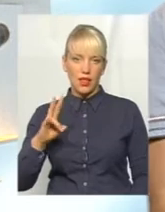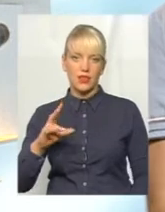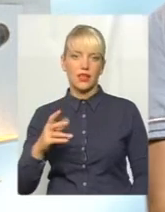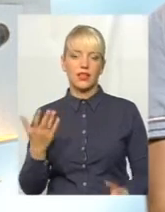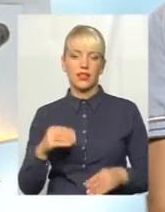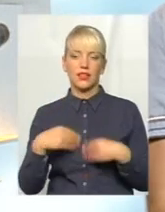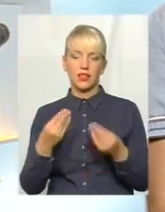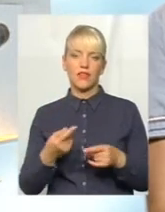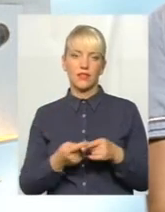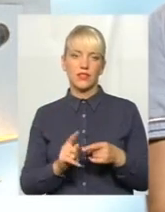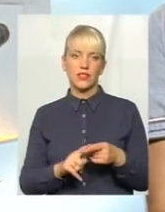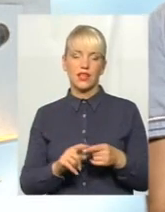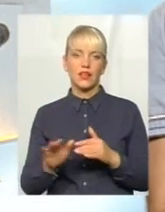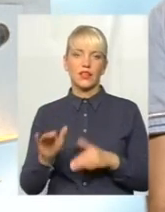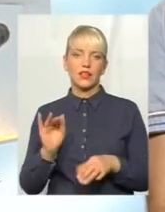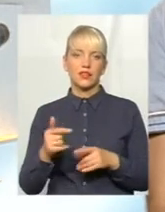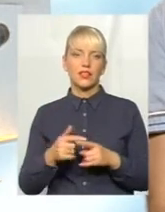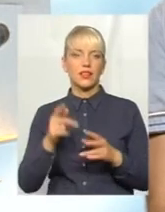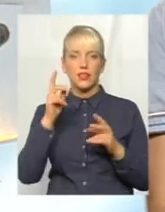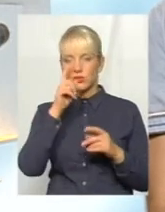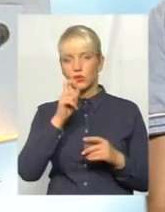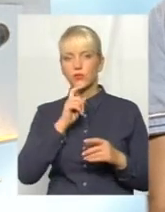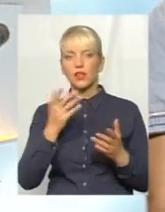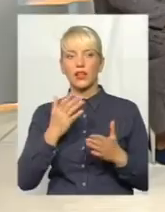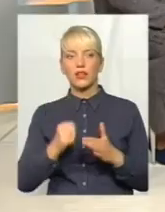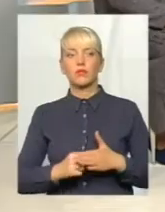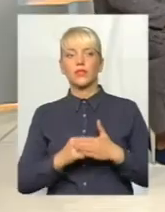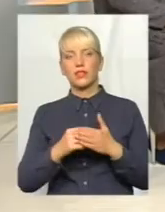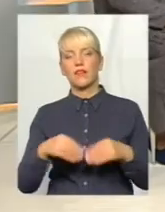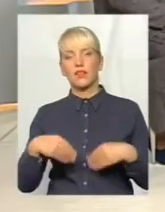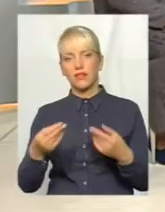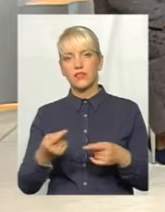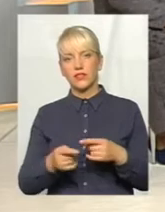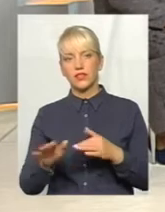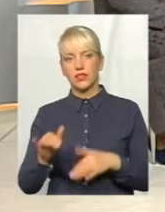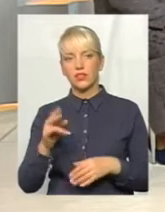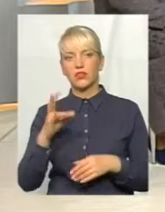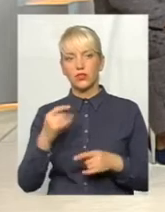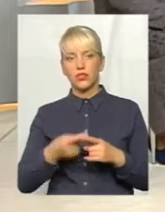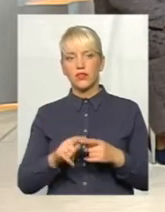підставів надавав цей кредит, коли була зовсім інша людина. Ну, це вже інше питання.